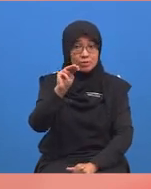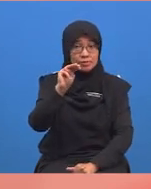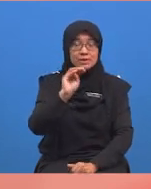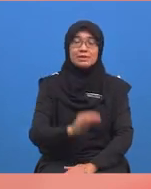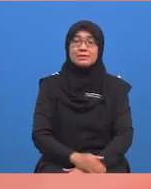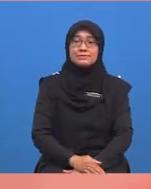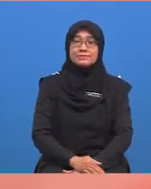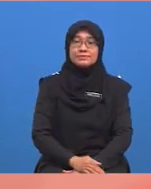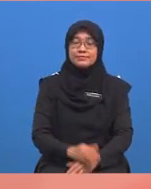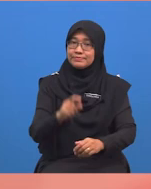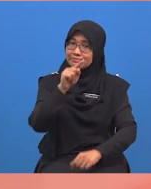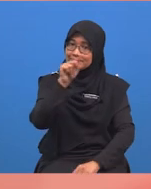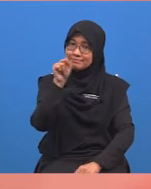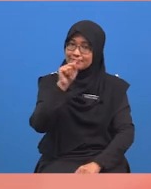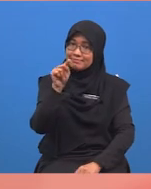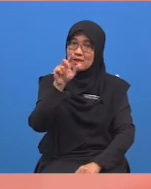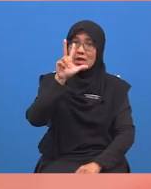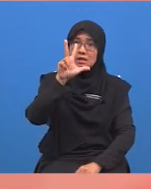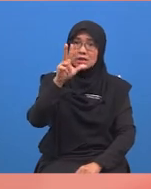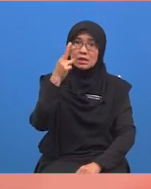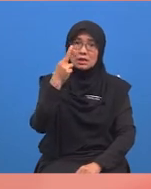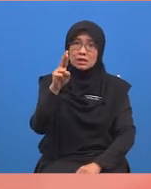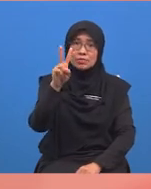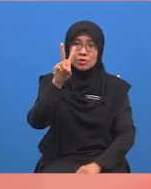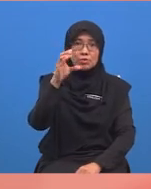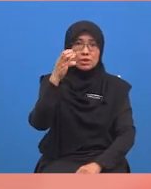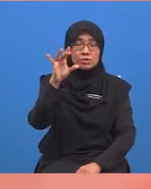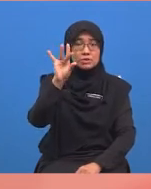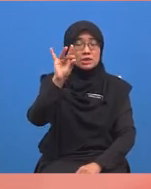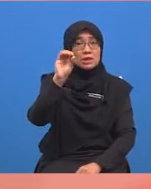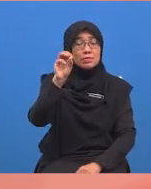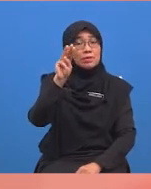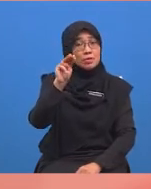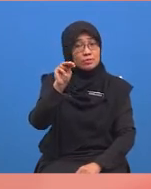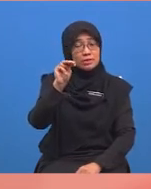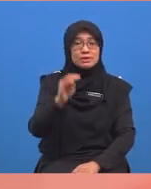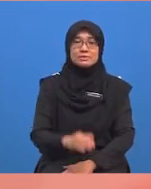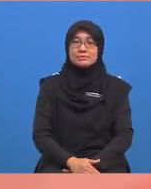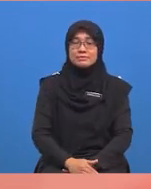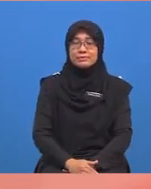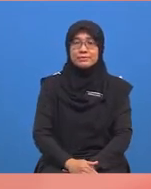meter. Sama dengan tiga ribu dua ratus lapan puluh meter.